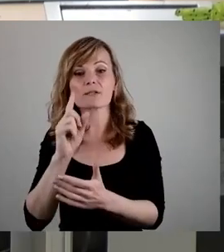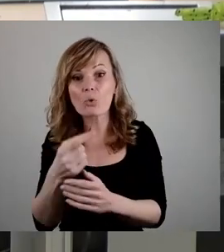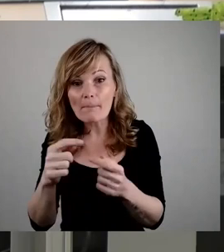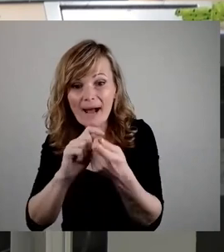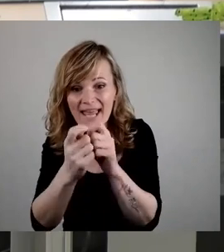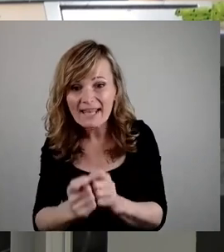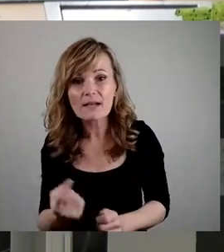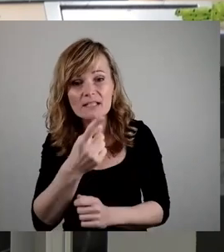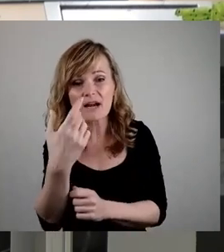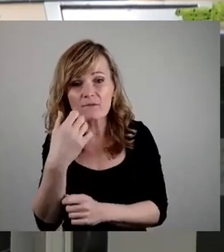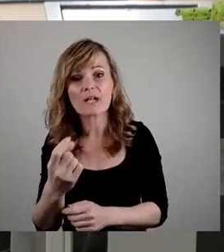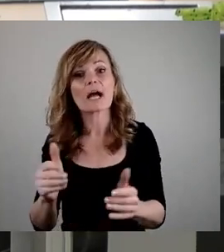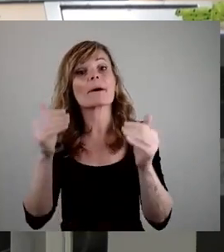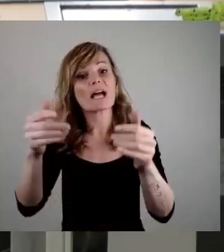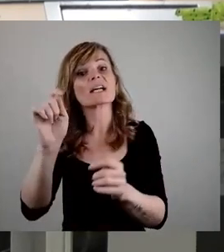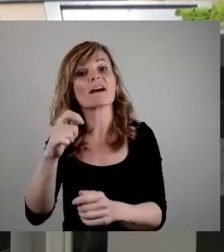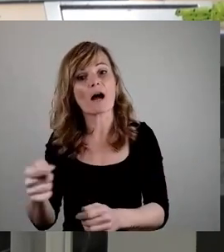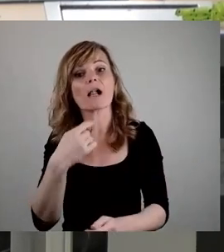alle wollt. Aber nach der Wahl. Danke.